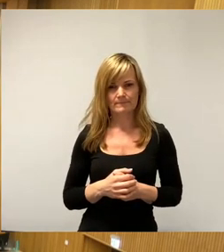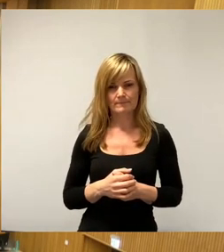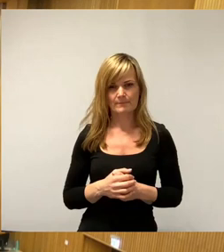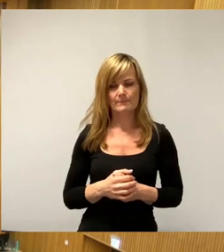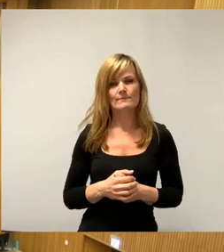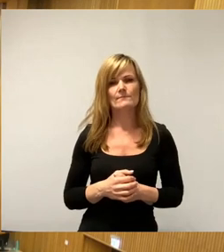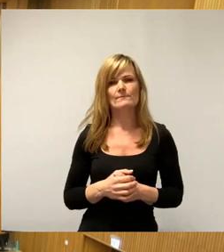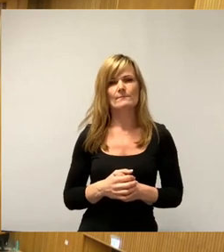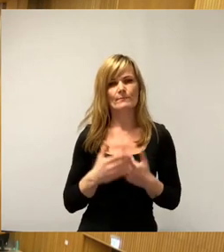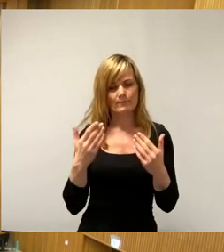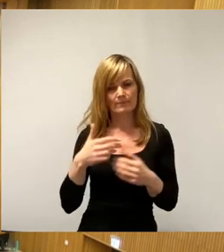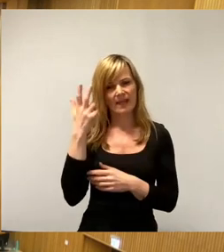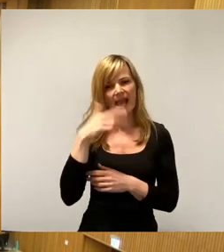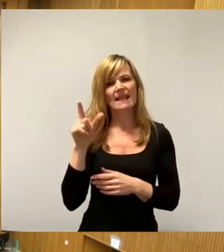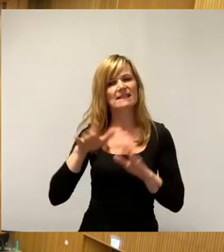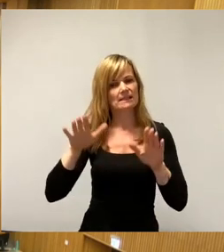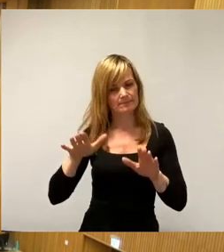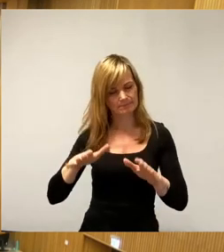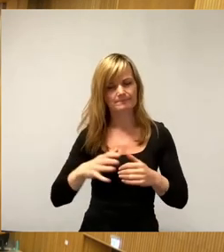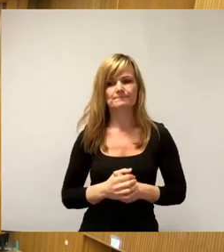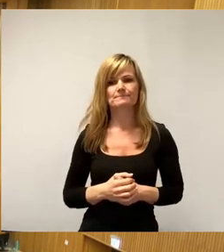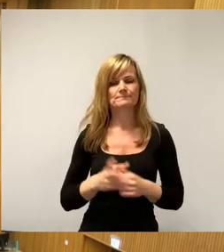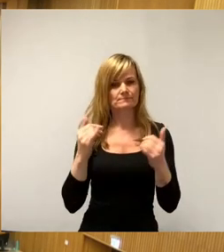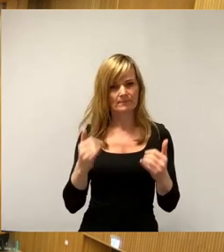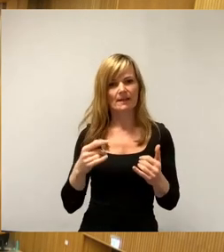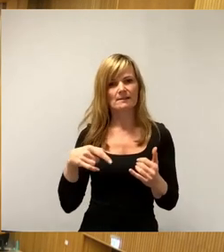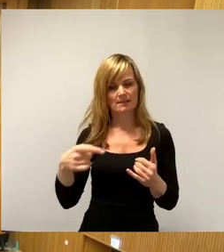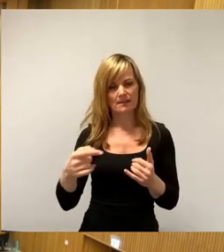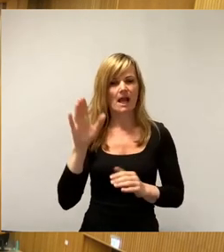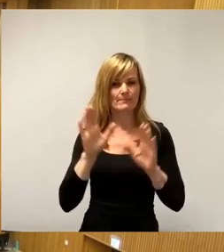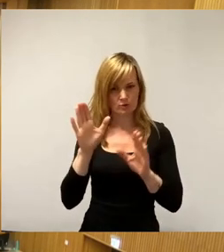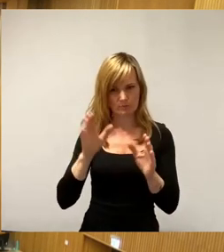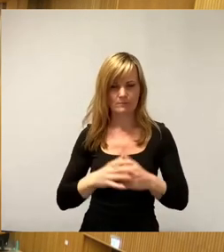runterfahren, wir kommen zur Abstimmung.